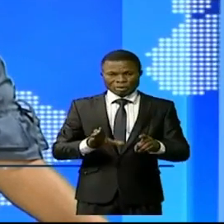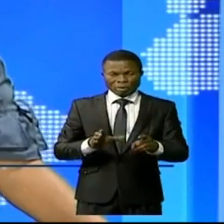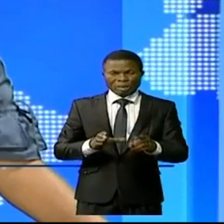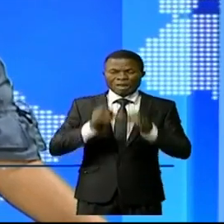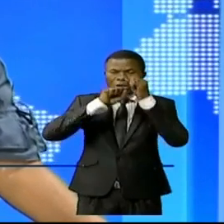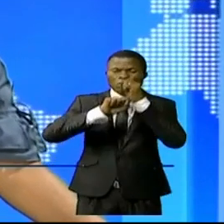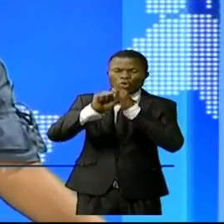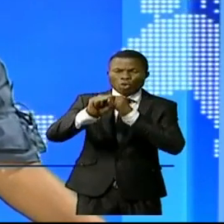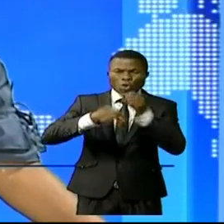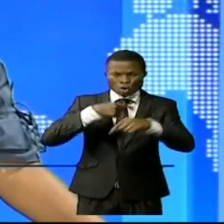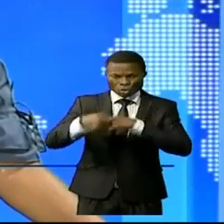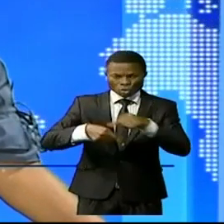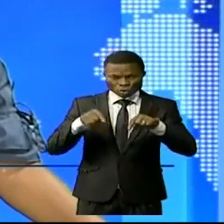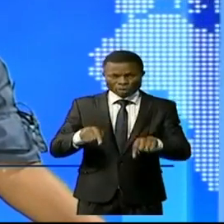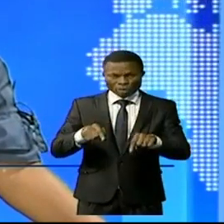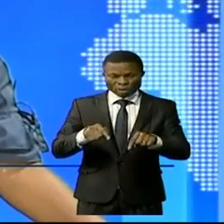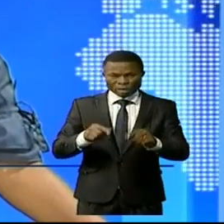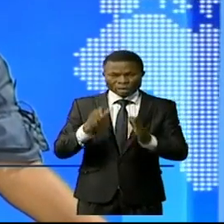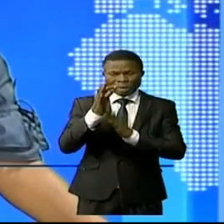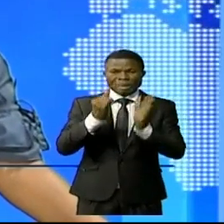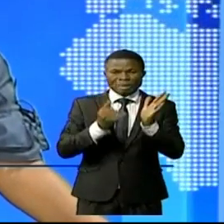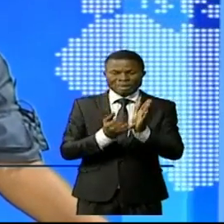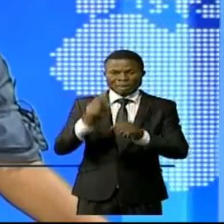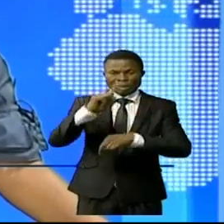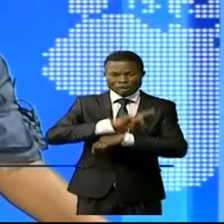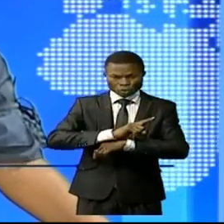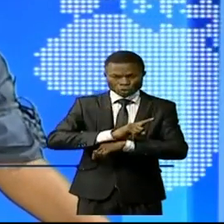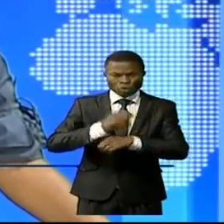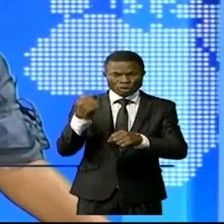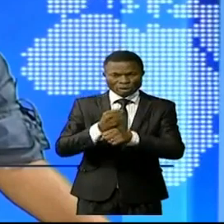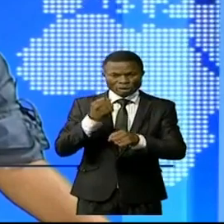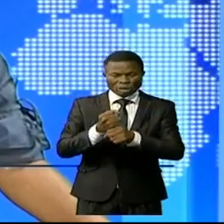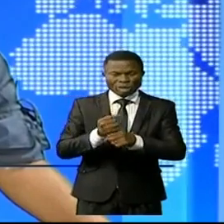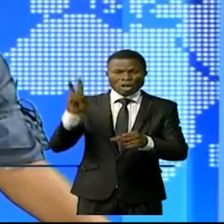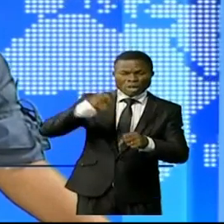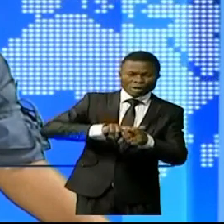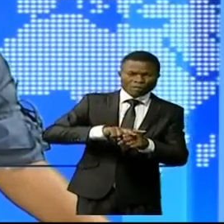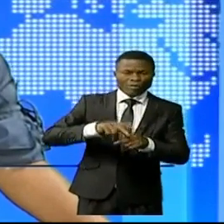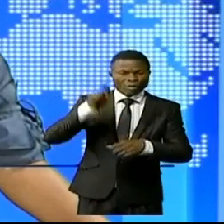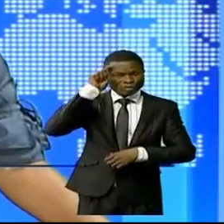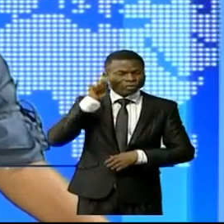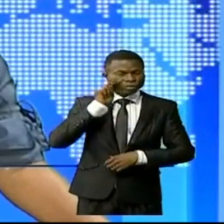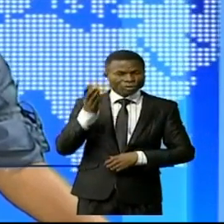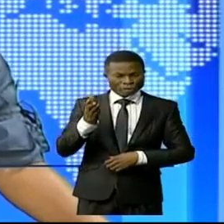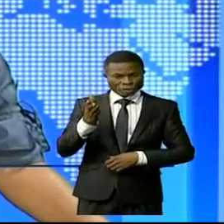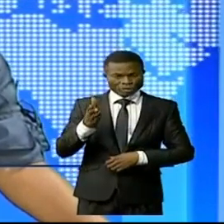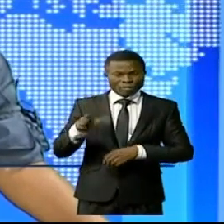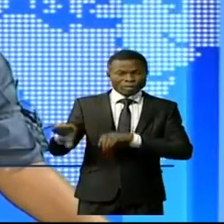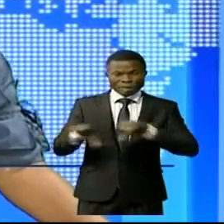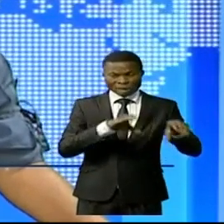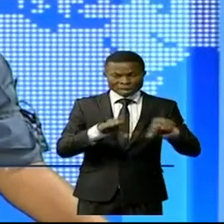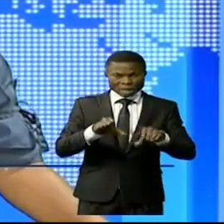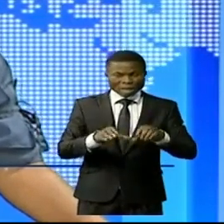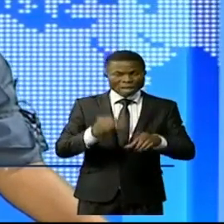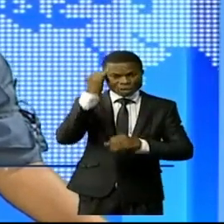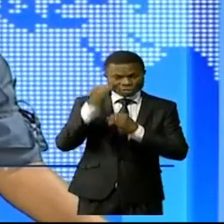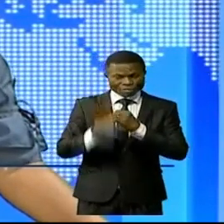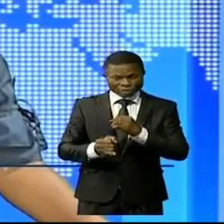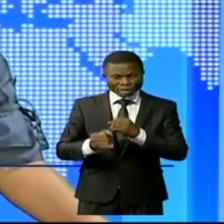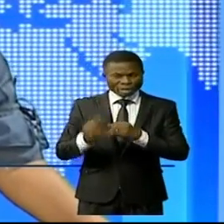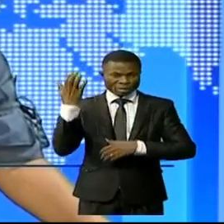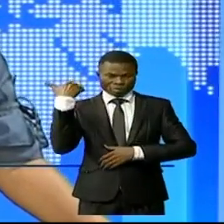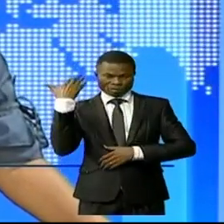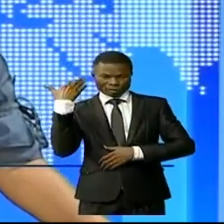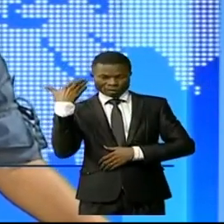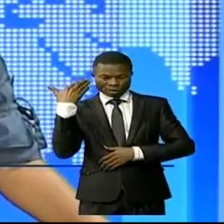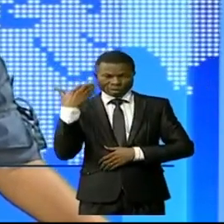sensibilisation au cours de 16 jours d'activisme contre les violences faites à la femme des activités qui se sont clôturées récemment